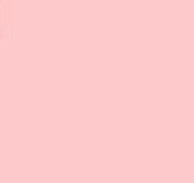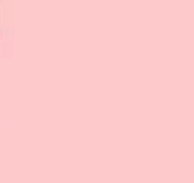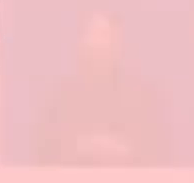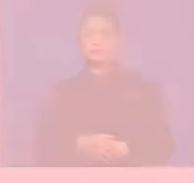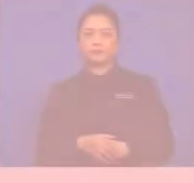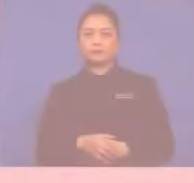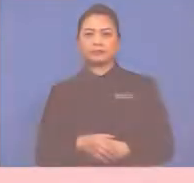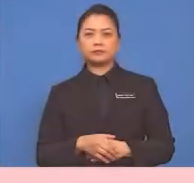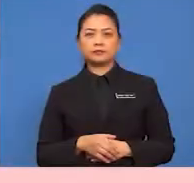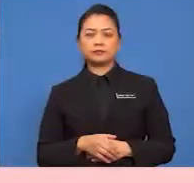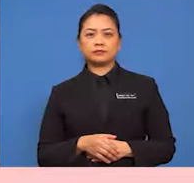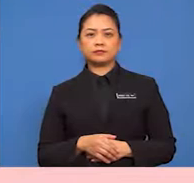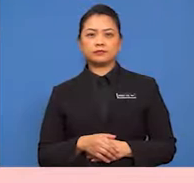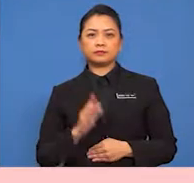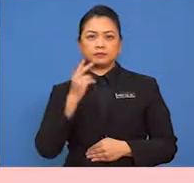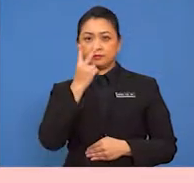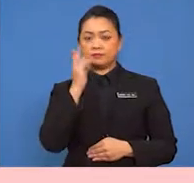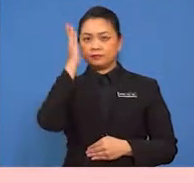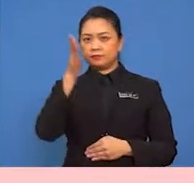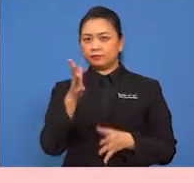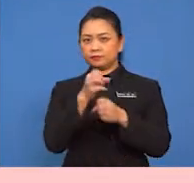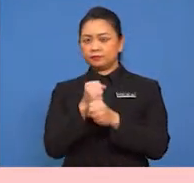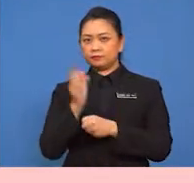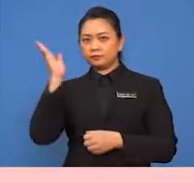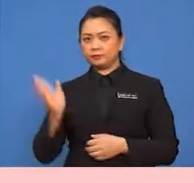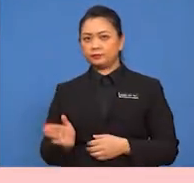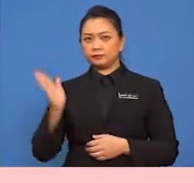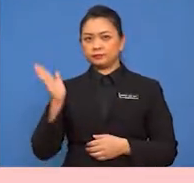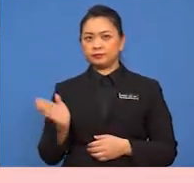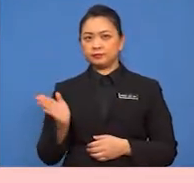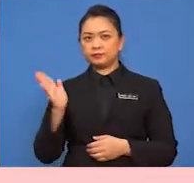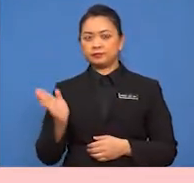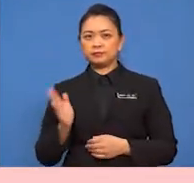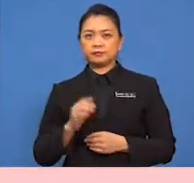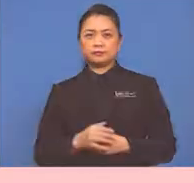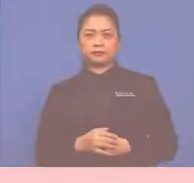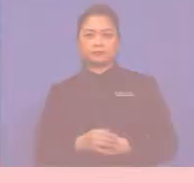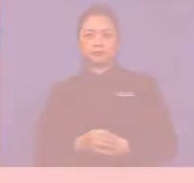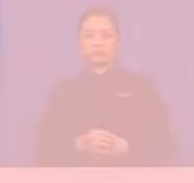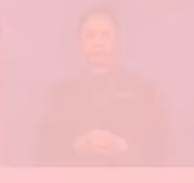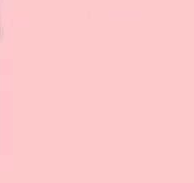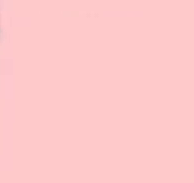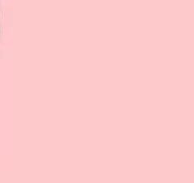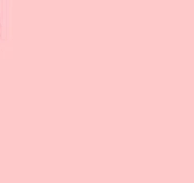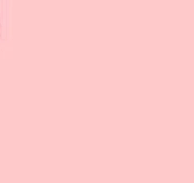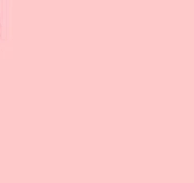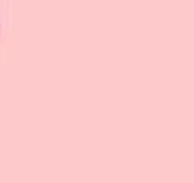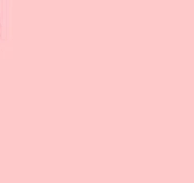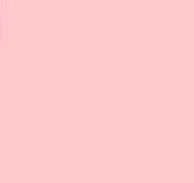Satu berdua, kurungan baris pertama, 9 tolak 5,